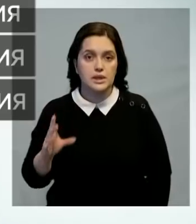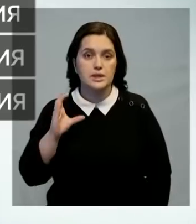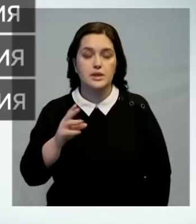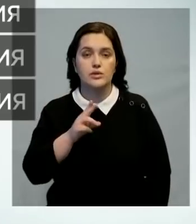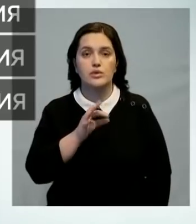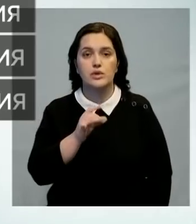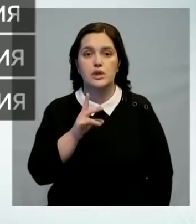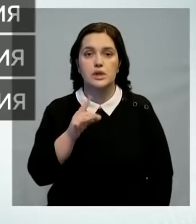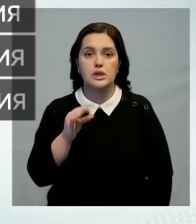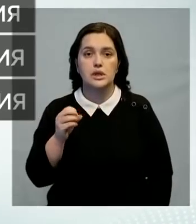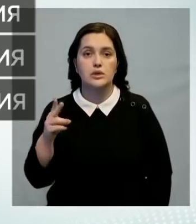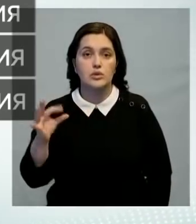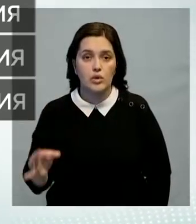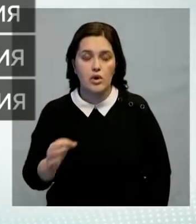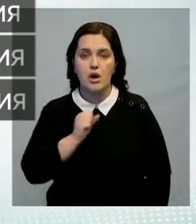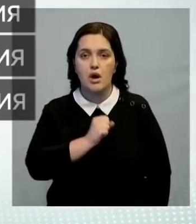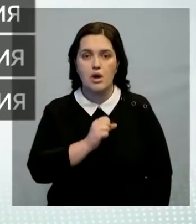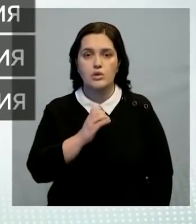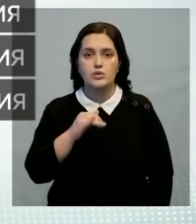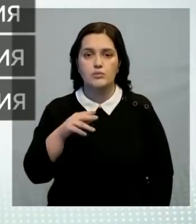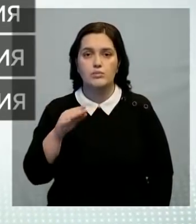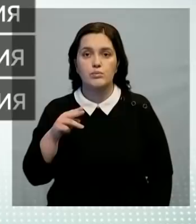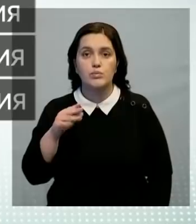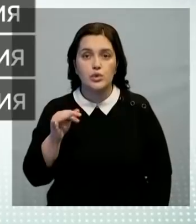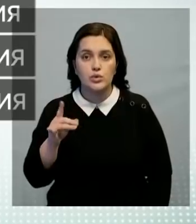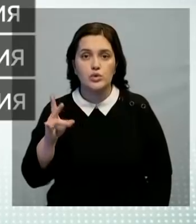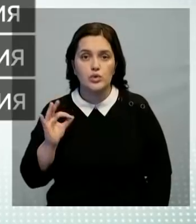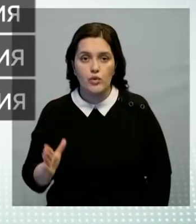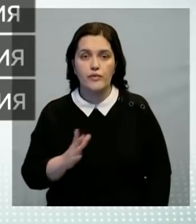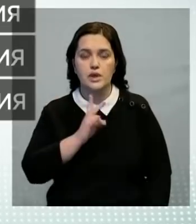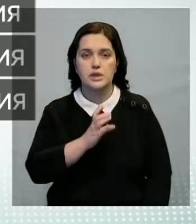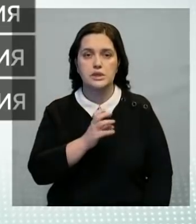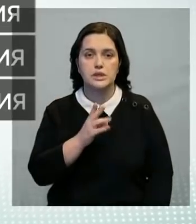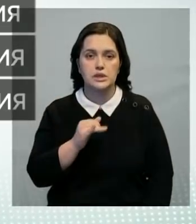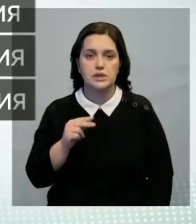Сергей Корниенко, Алексей Супрунов и Николай Скитченко.